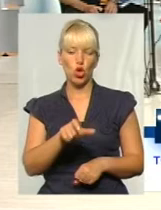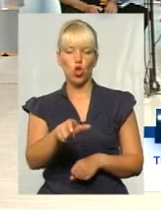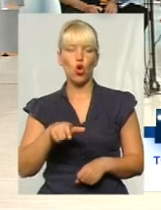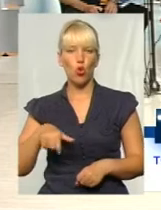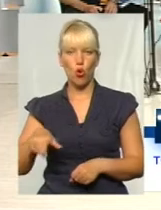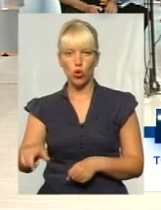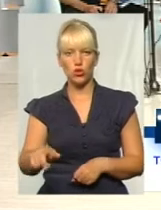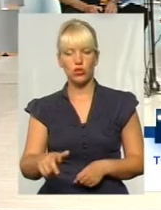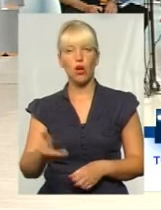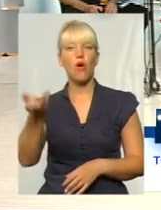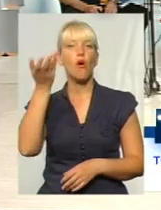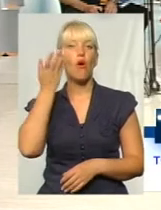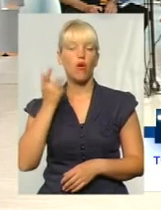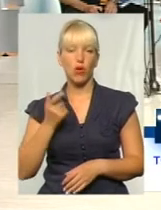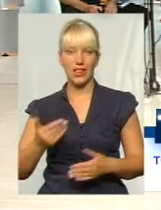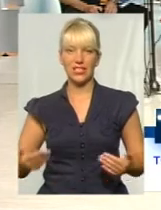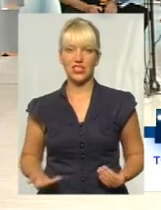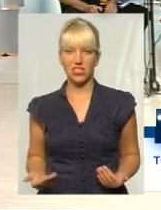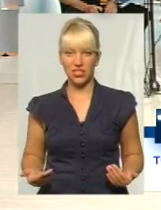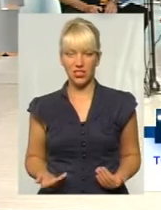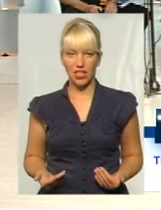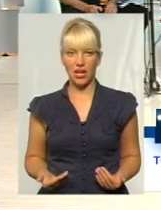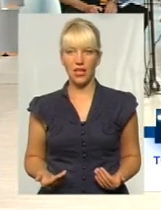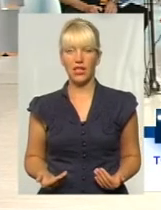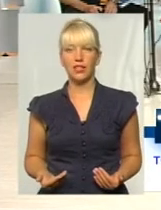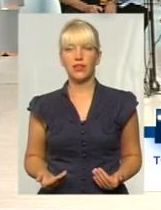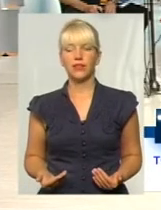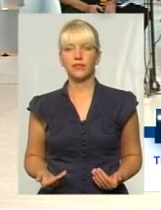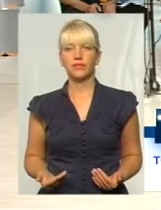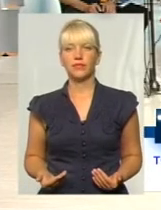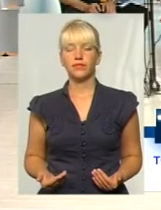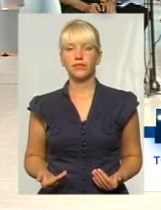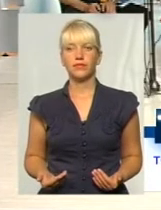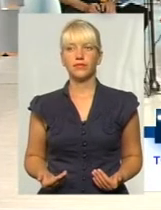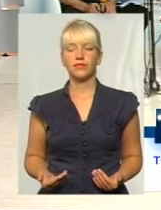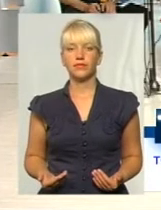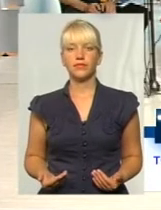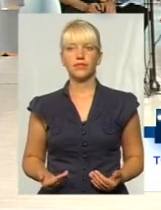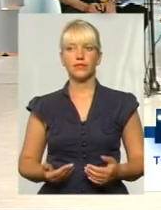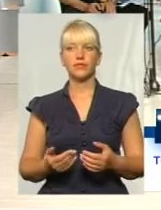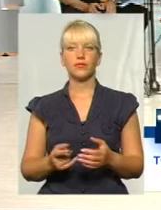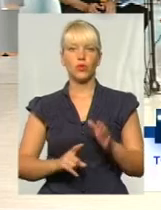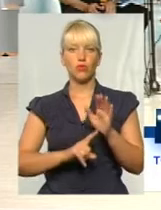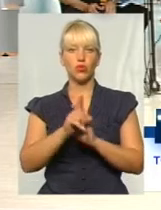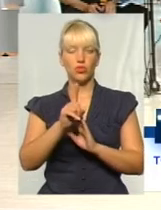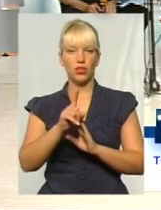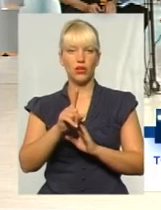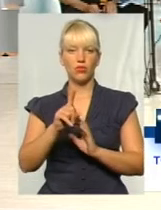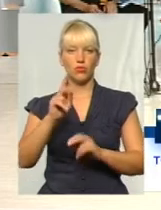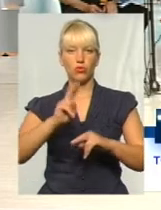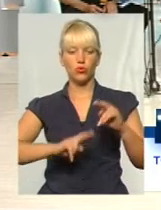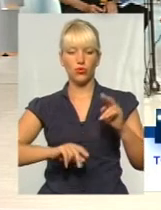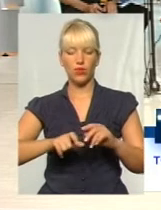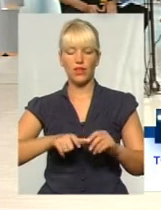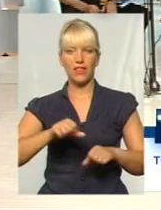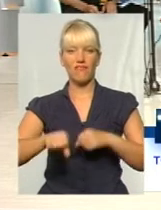Коли життя зазвало людей, починають будувати велодорожки. Так,